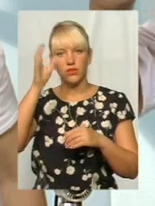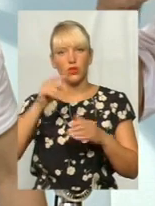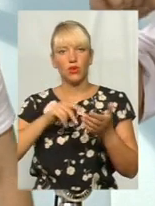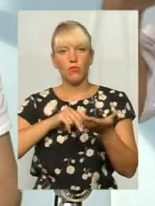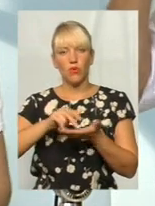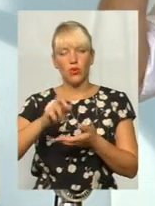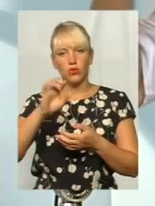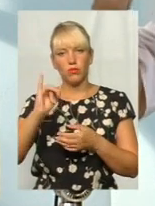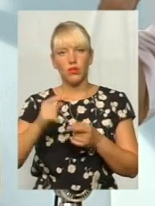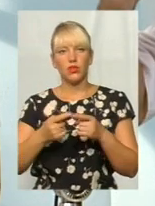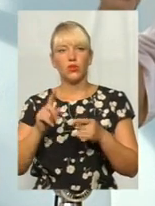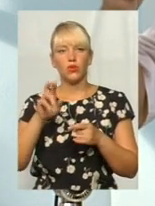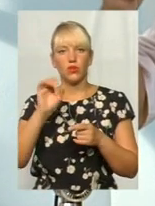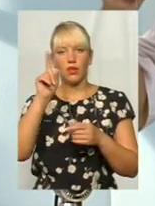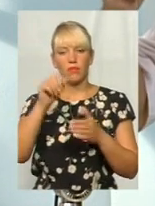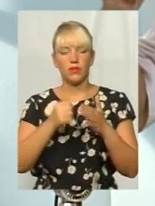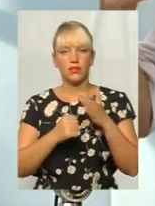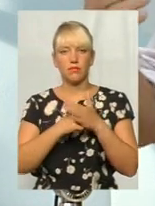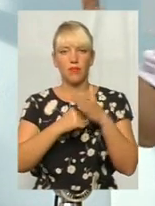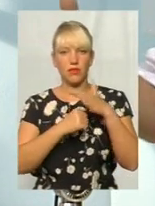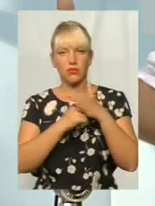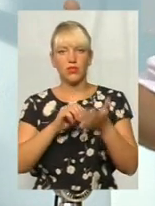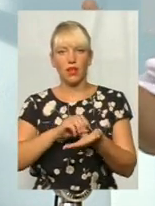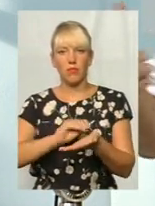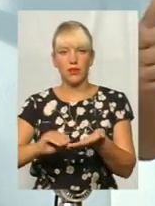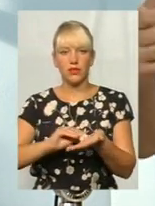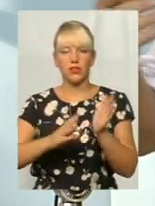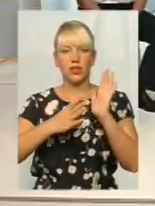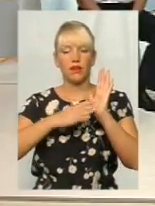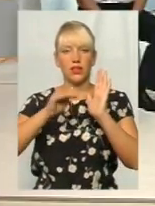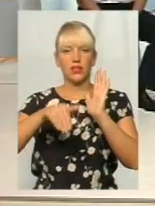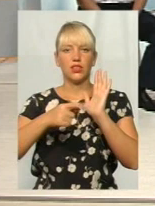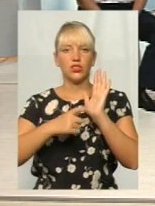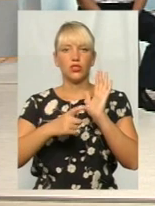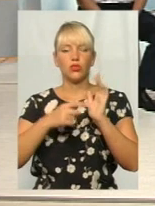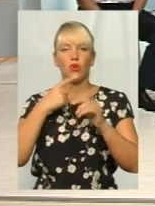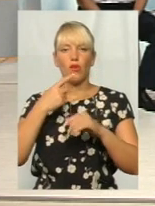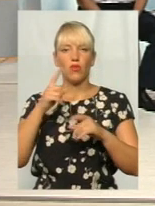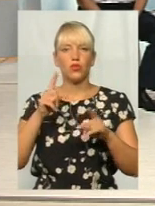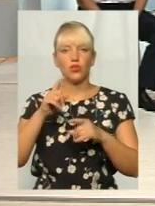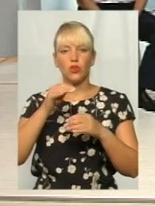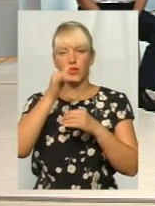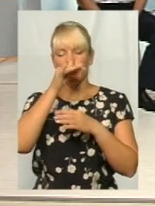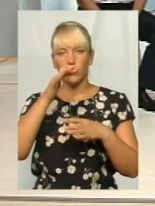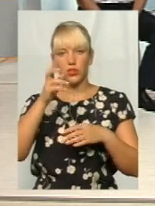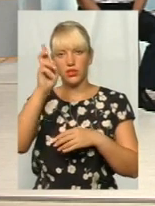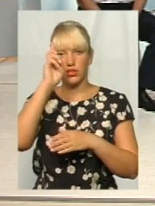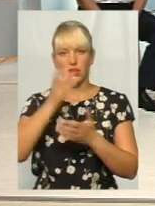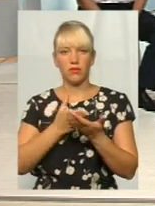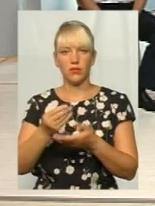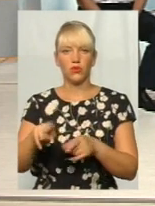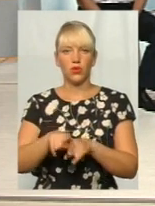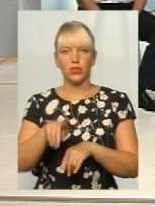базово, що 9 600 у них повинно бути. Ну, кажуть, не дозволяють можливості держави. Але в нас є